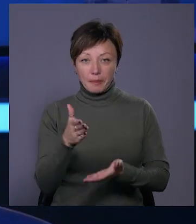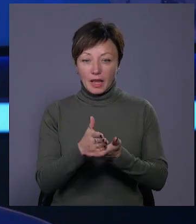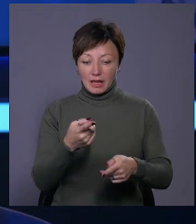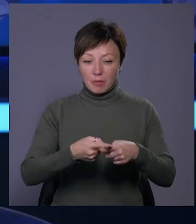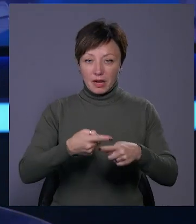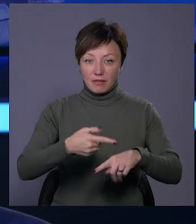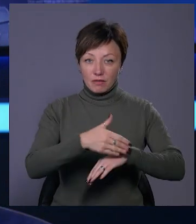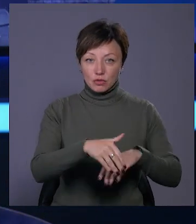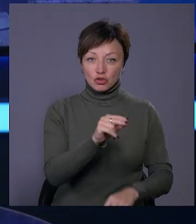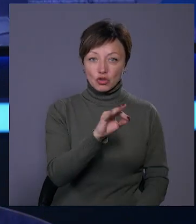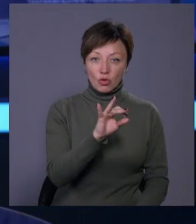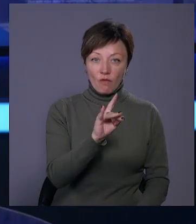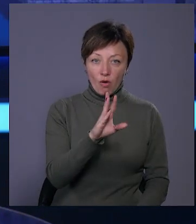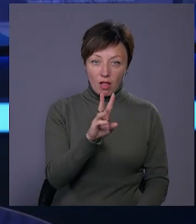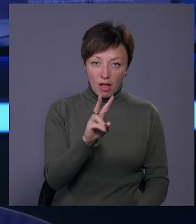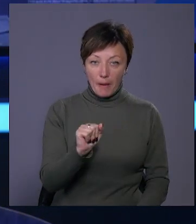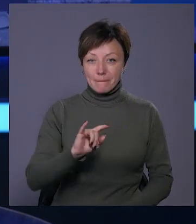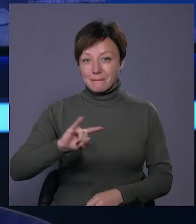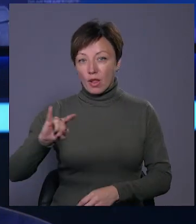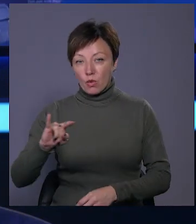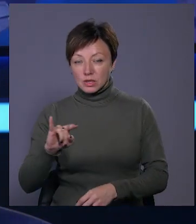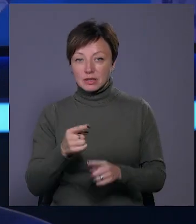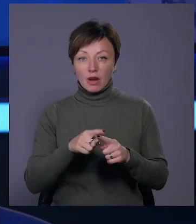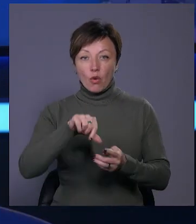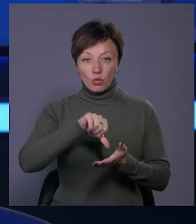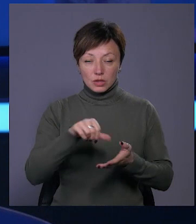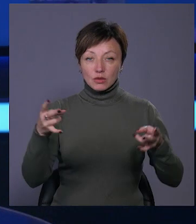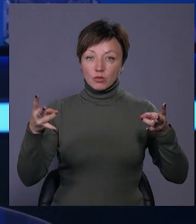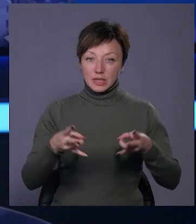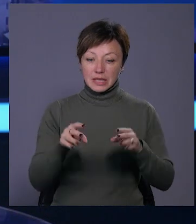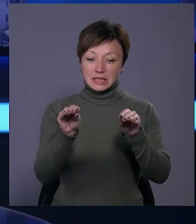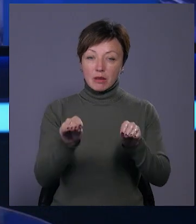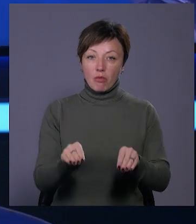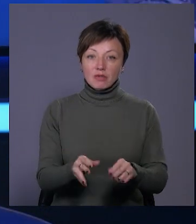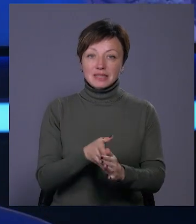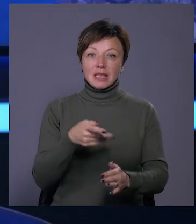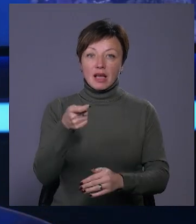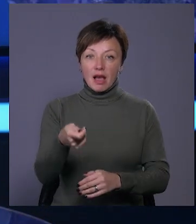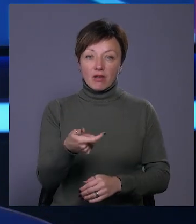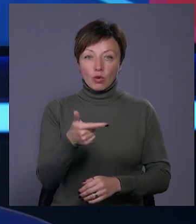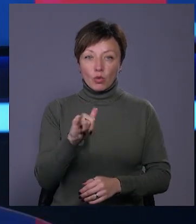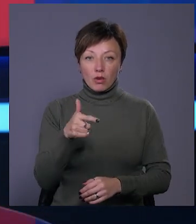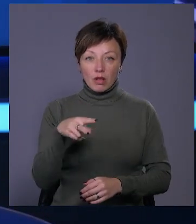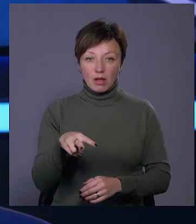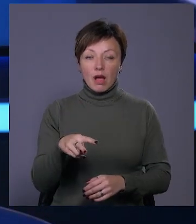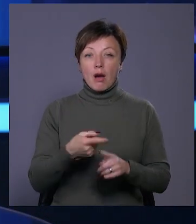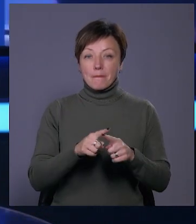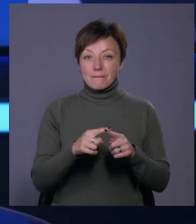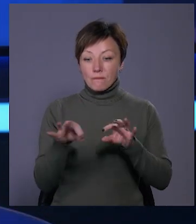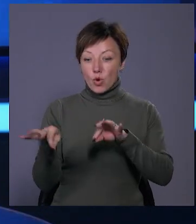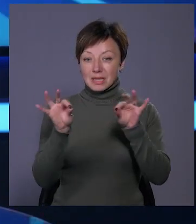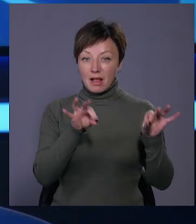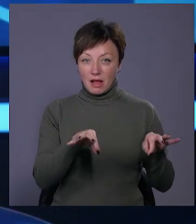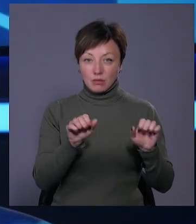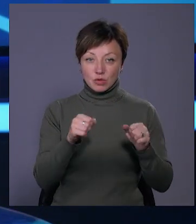на перетині вулиць Чорновола-Пілоцька. Для участі в заході необхідно заповнити заявку у Google-формі. Посилання на неї